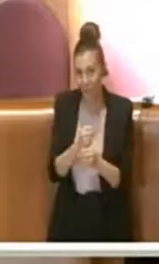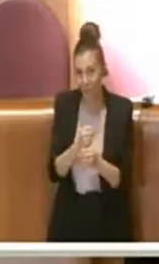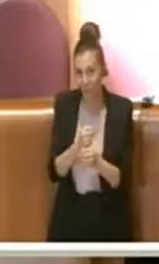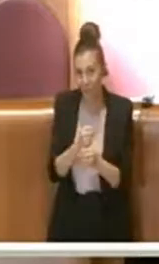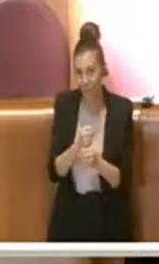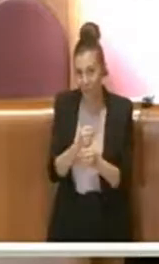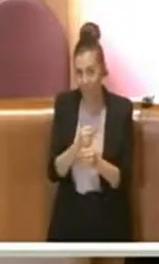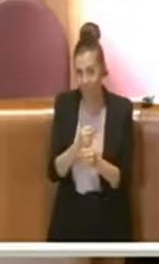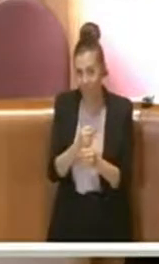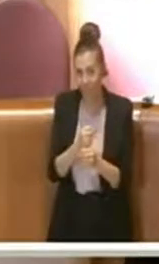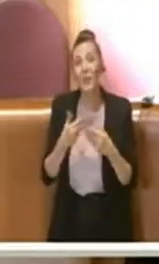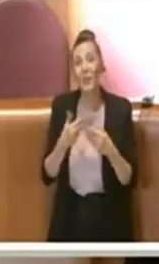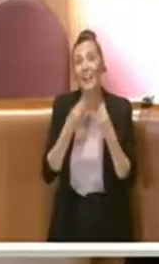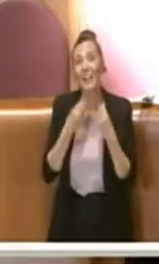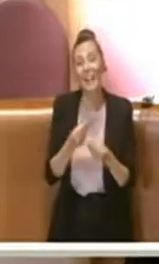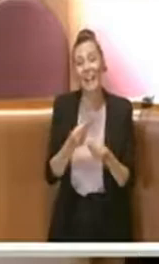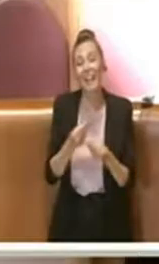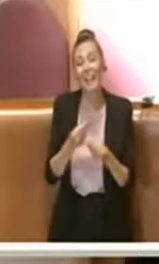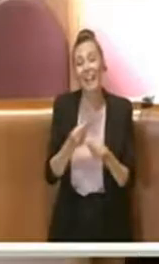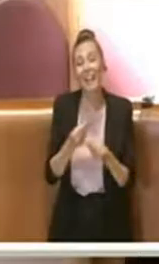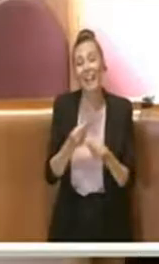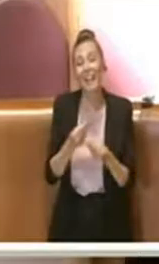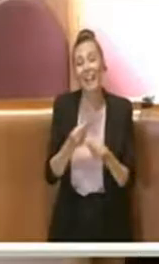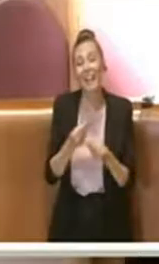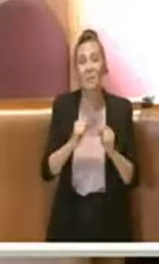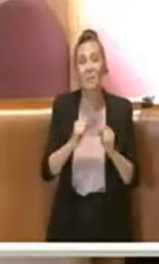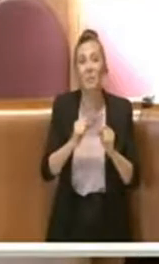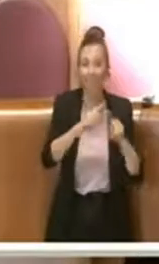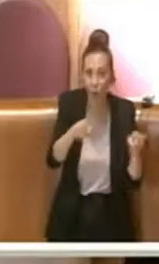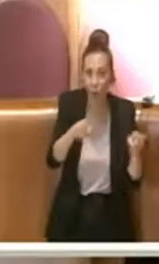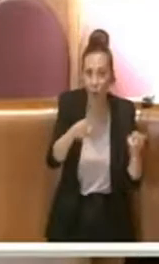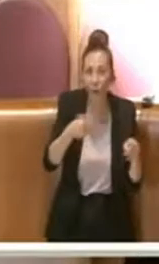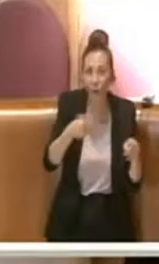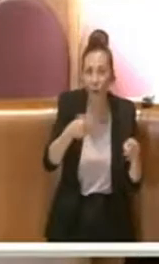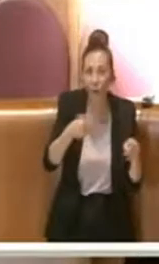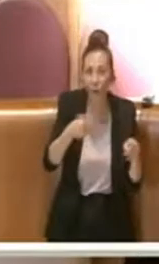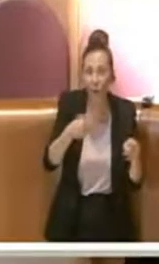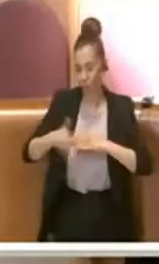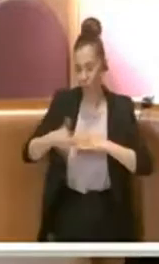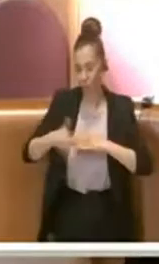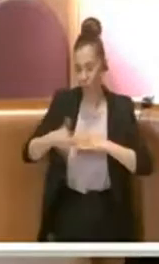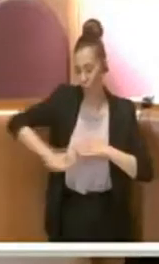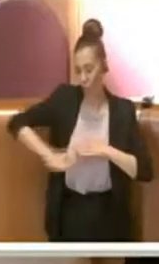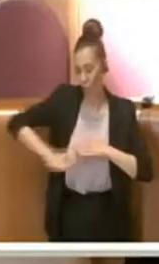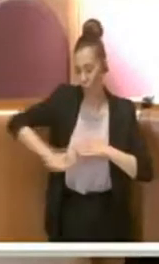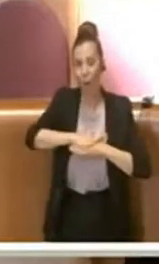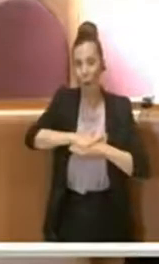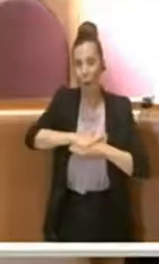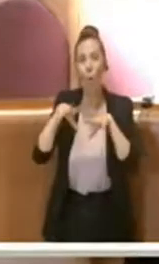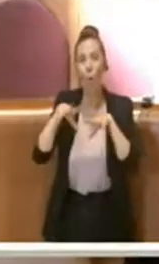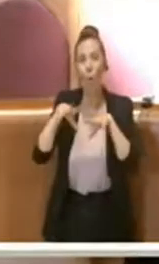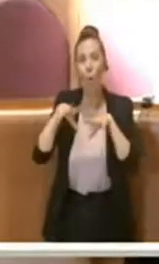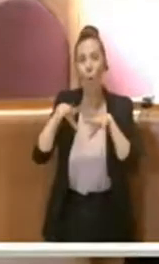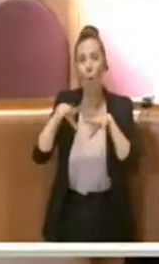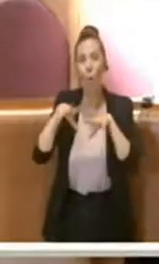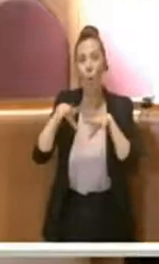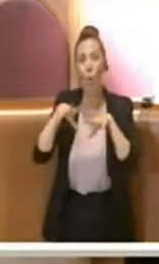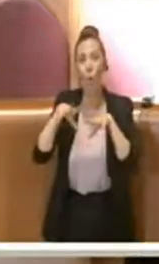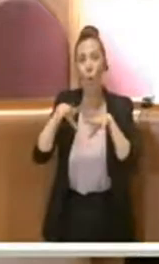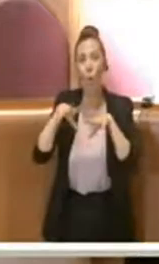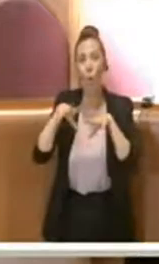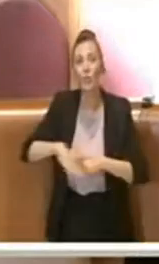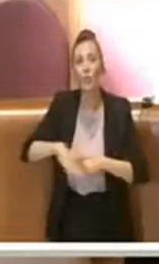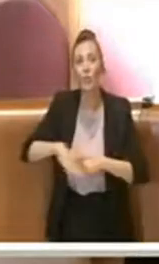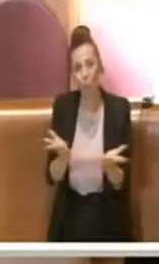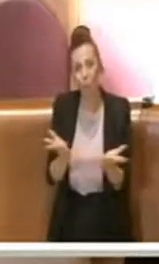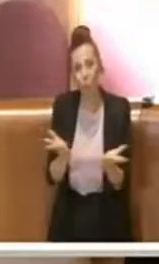di occupare il solo pubblico per salvaguardare le attività produttive. Evidentemente tutti quelli che hanno